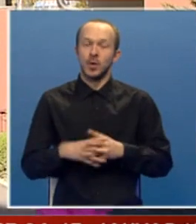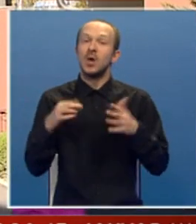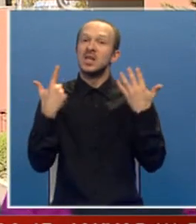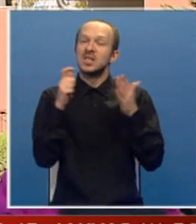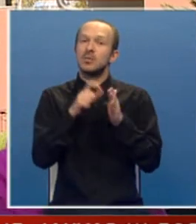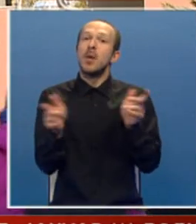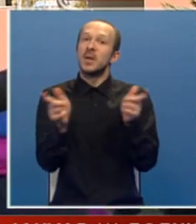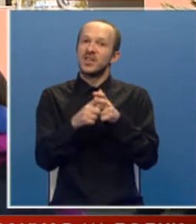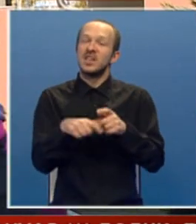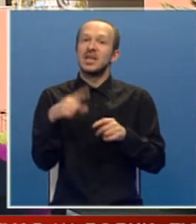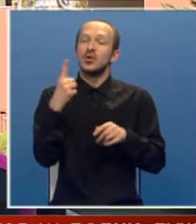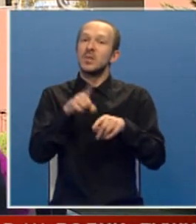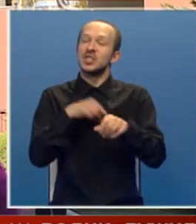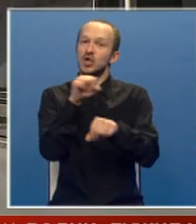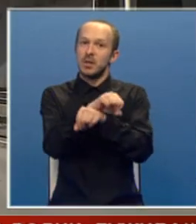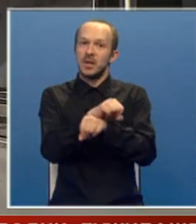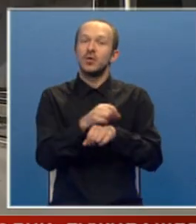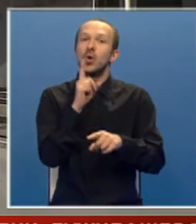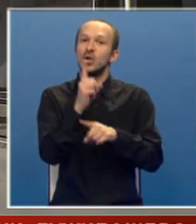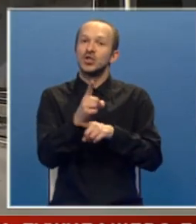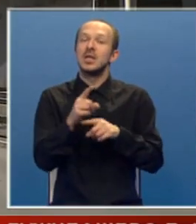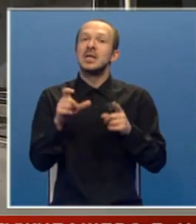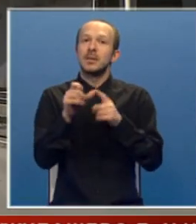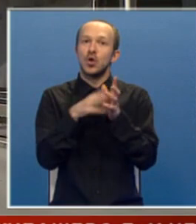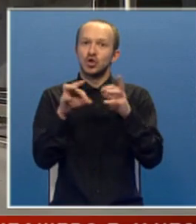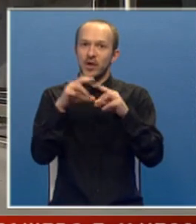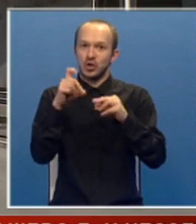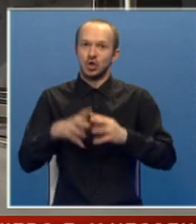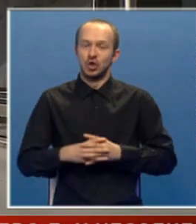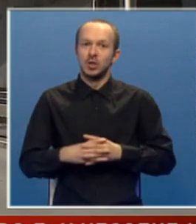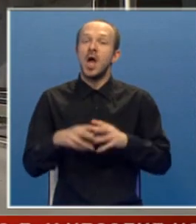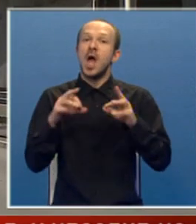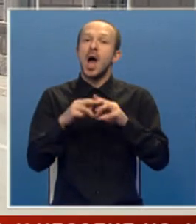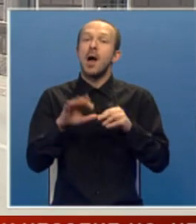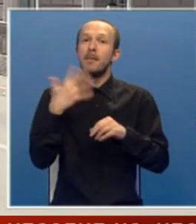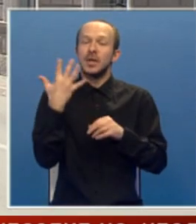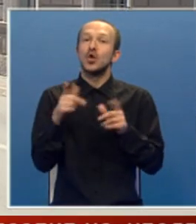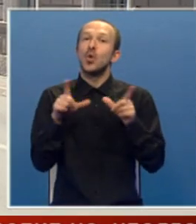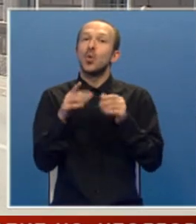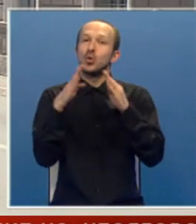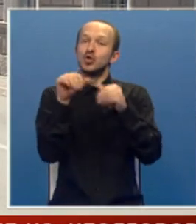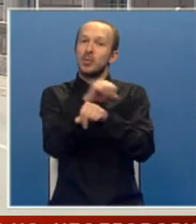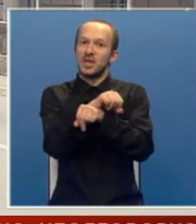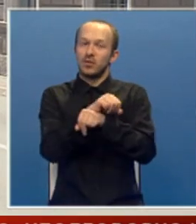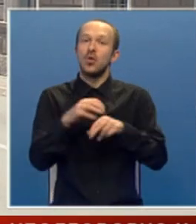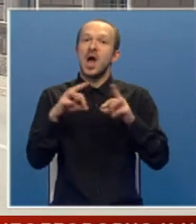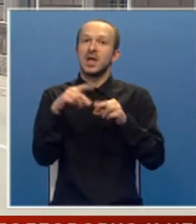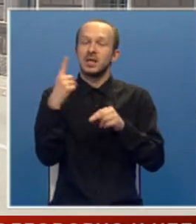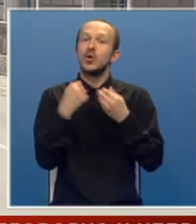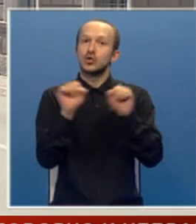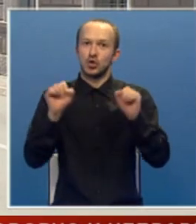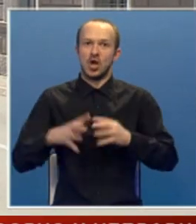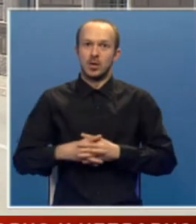sedmorice je privedenih jednomjesečni pritvor određen je Sreteno Miloševiću, dok ih je petoro u kućnom pritvoru, a jedan je